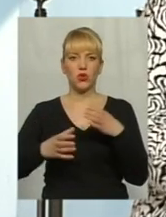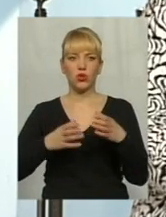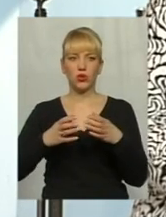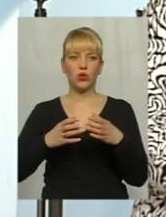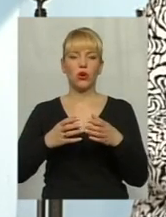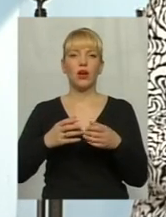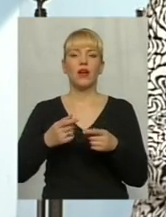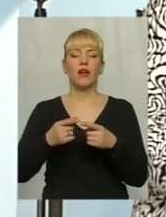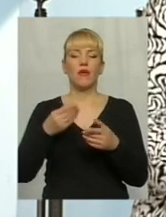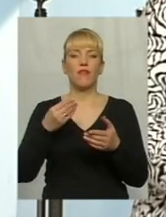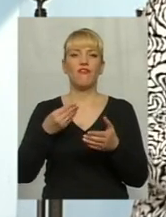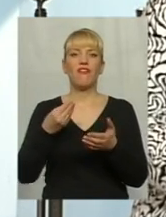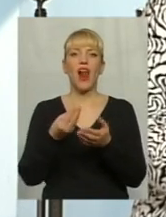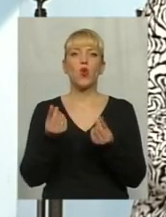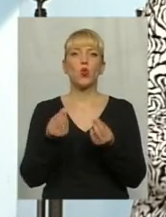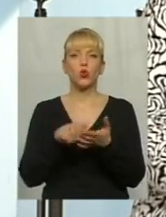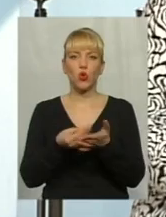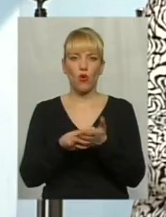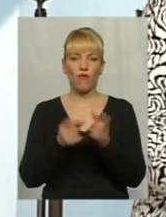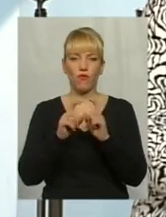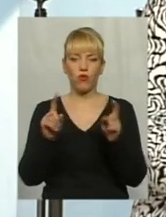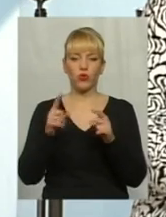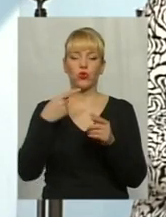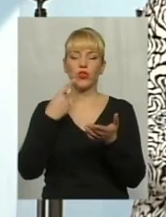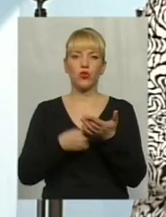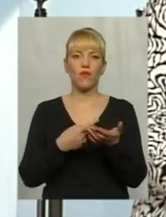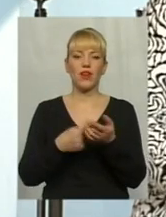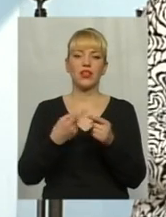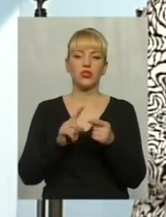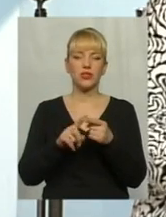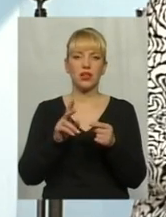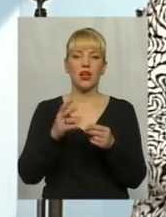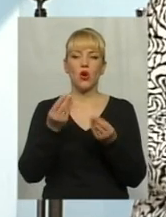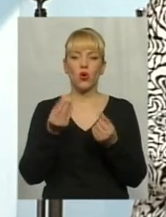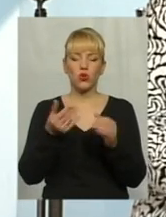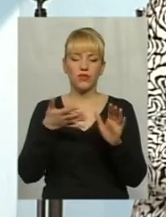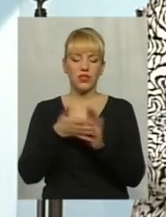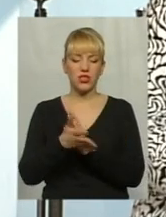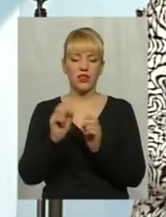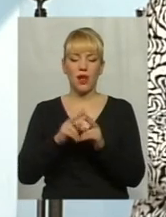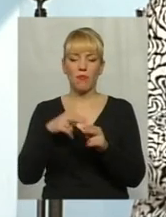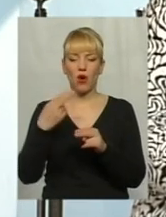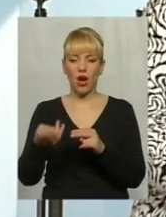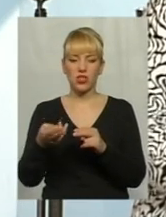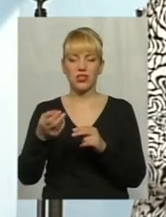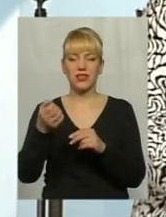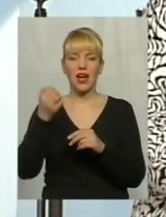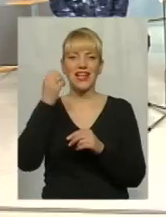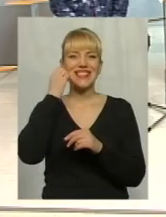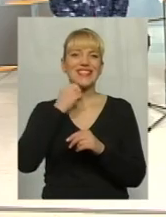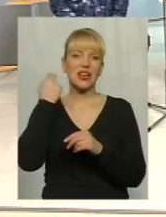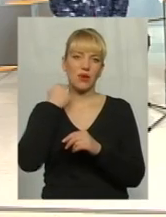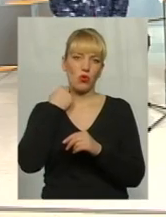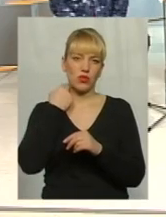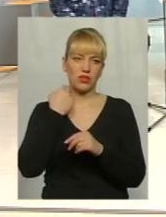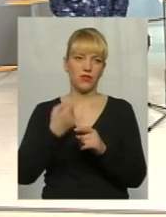І довели, що ці гроші, що йдуть в Україну, йдуть на погашення старих бургів, і ніяким чином не залучаються. Ми здається, що це дуже